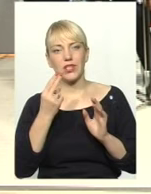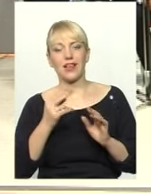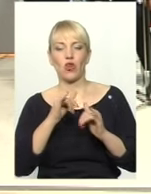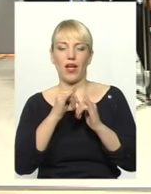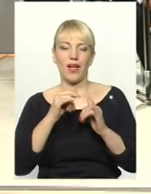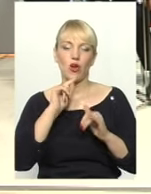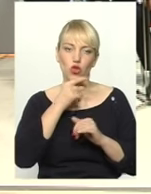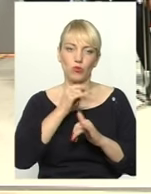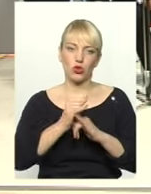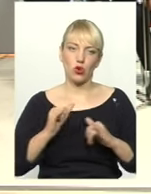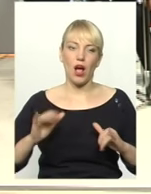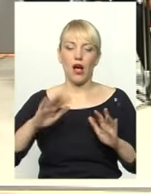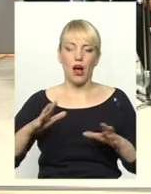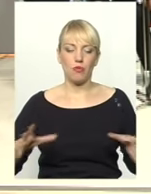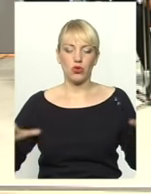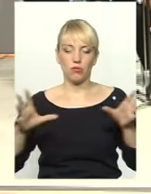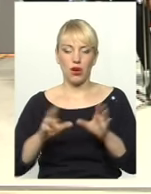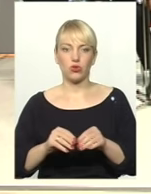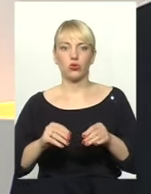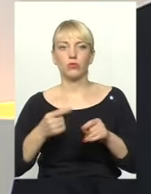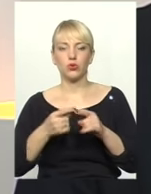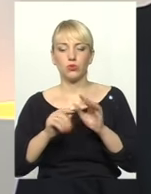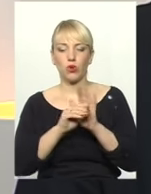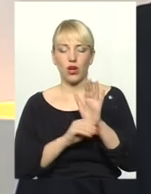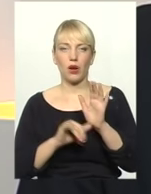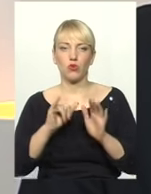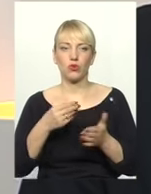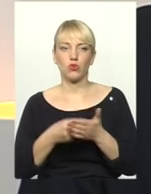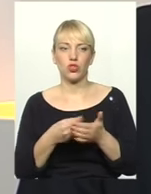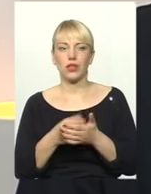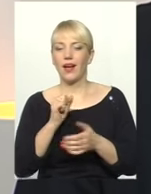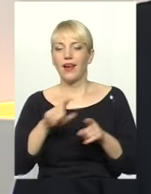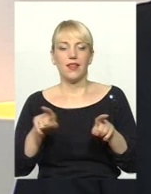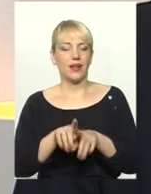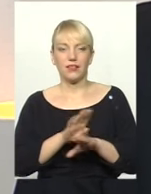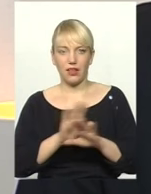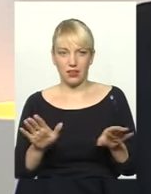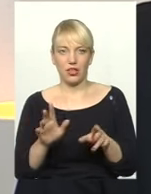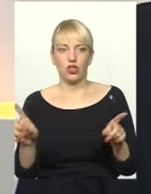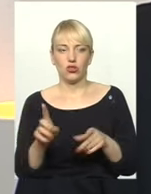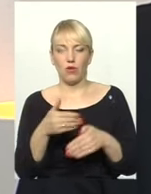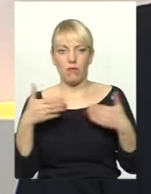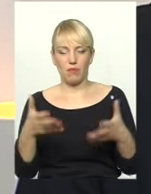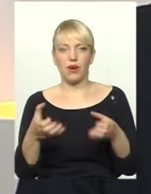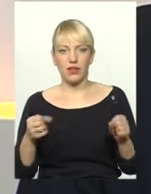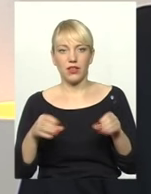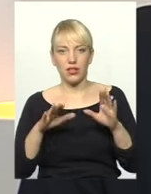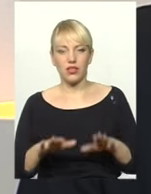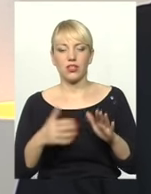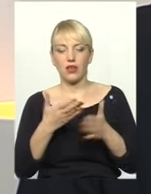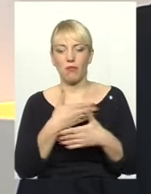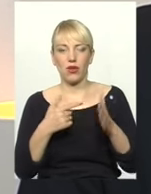а потім голосувати разом бюджет під цю програму. А не так, що ми прийняли рішення, ми